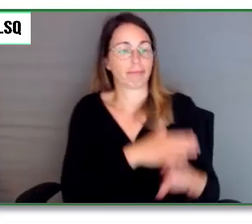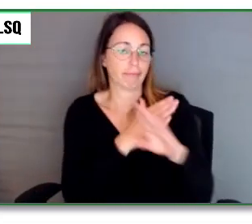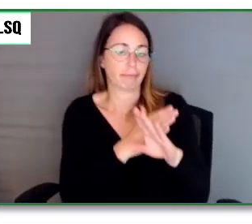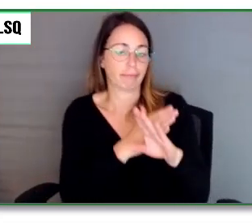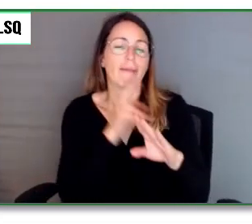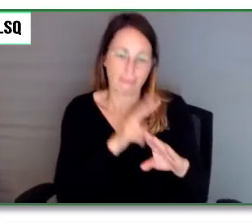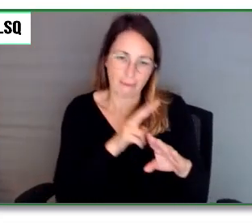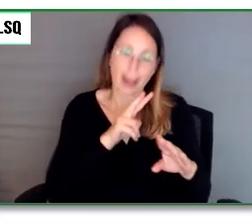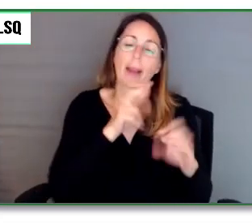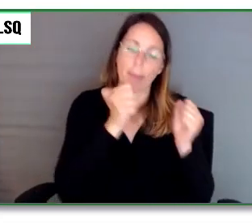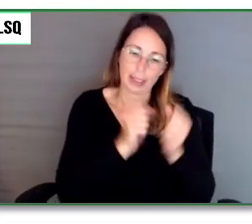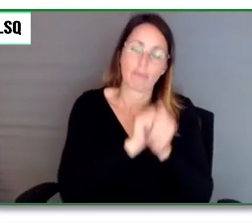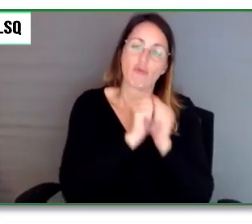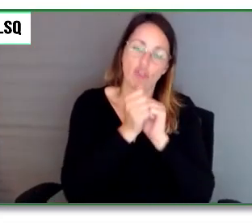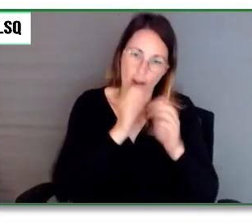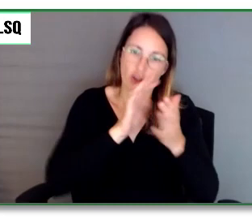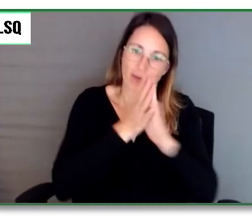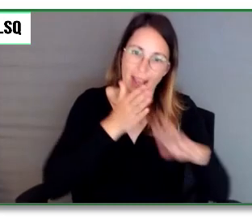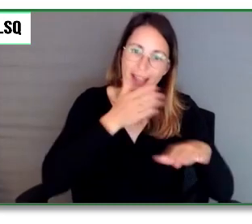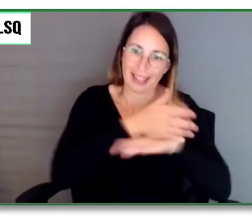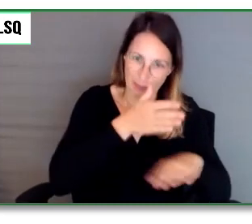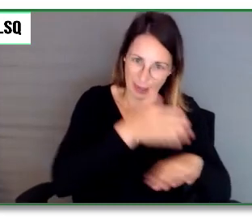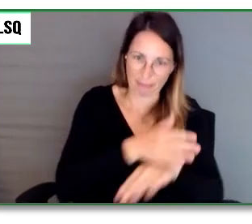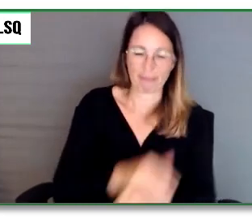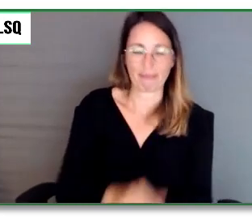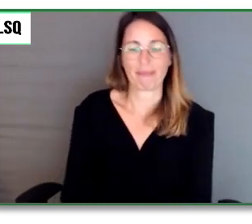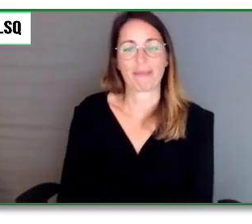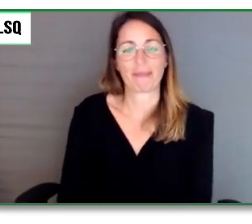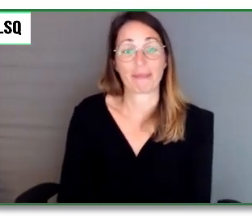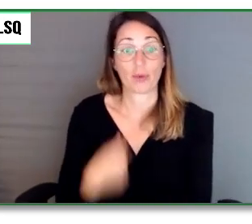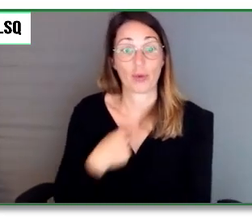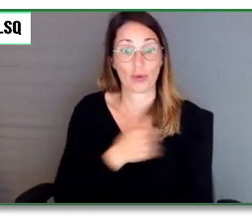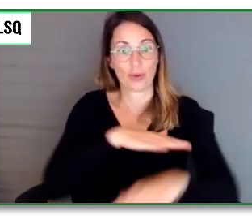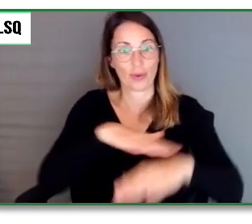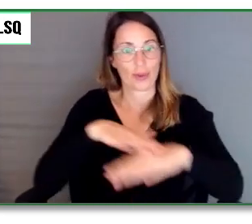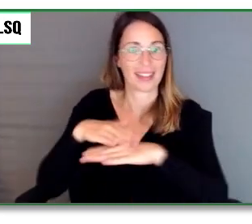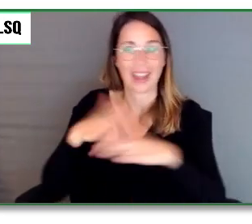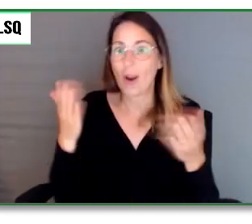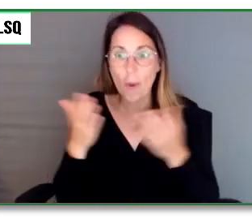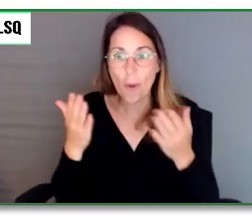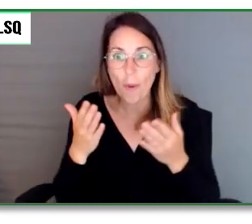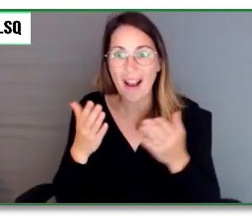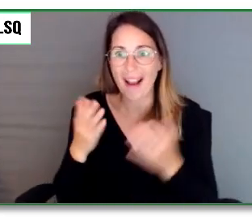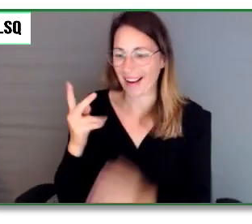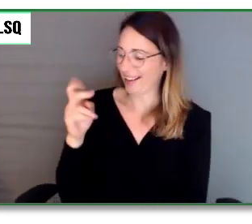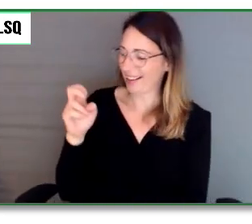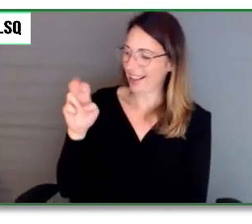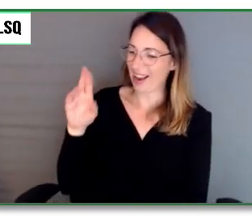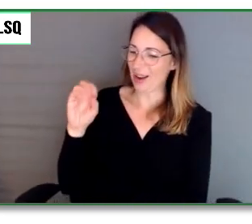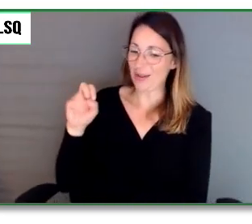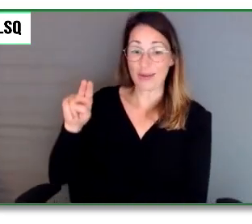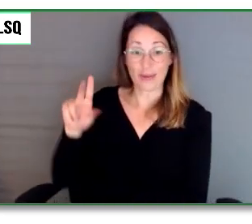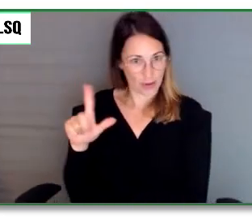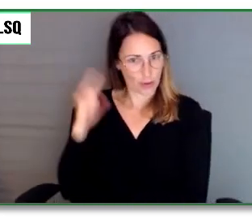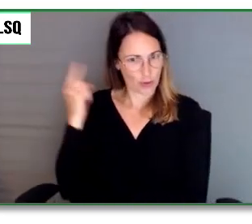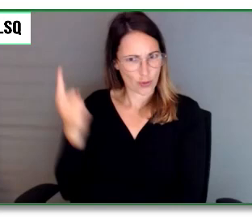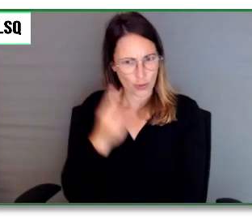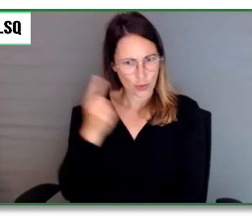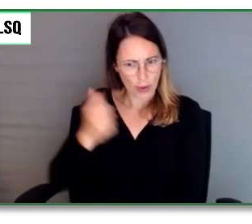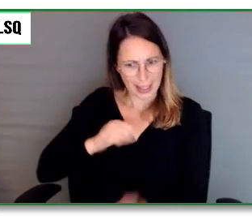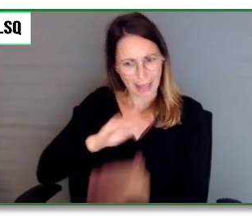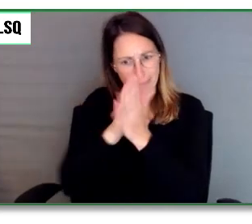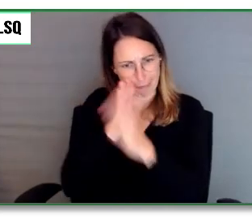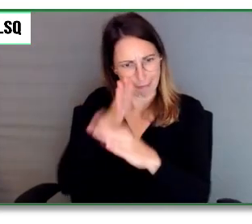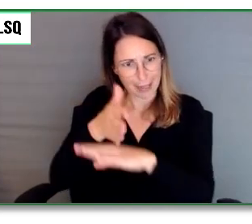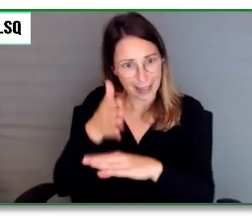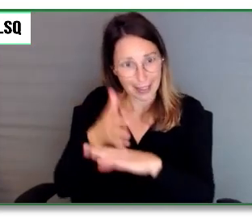Alors nos conseils chez Kirol, c'est toujours d'essayer de rendre accessible ce qui est possible. C'est la façon la